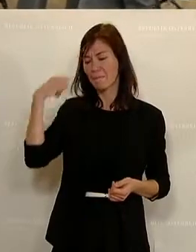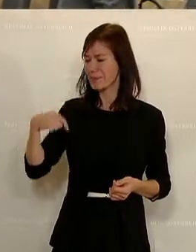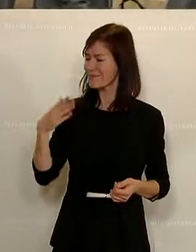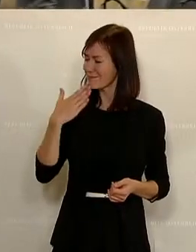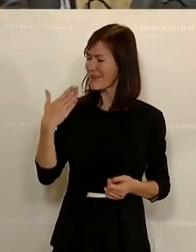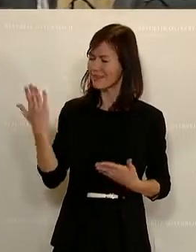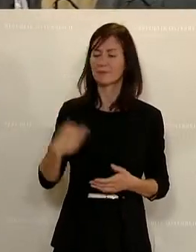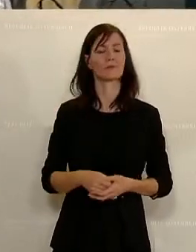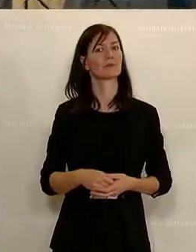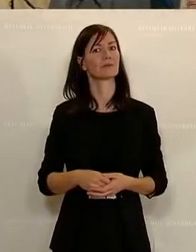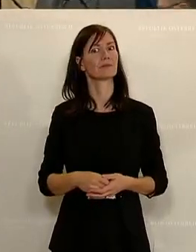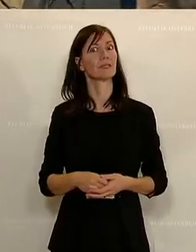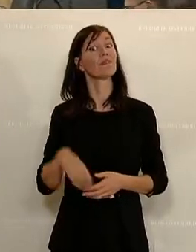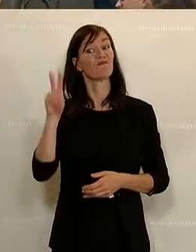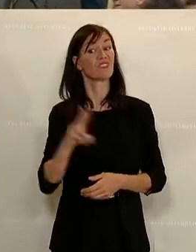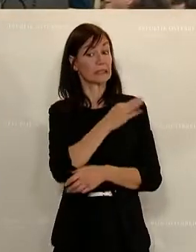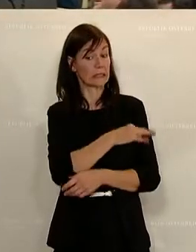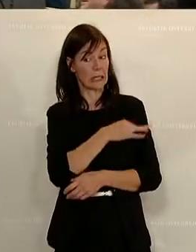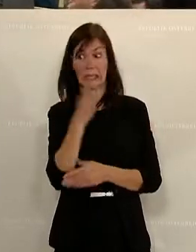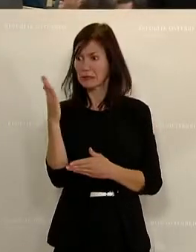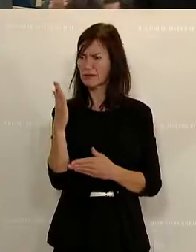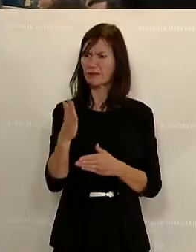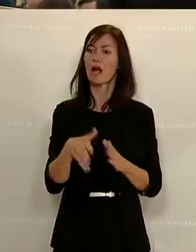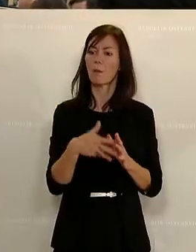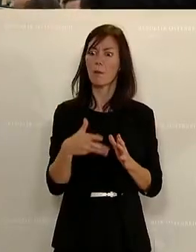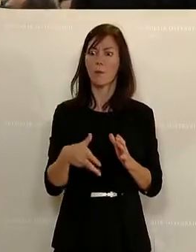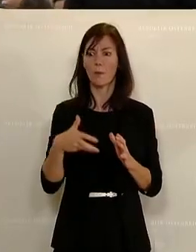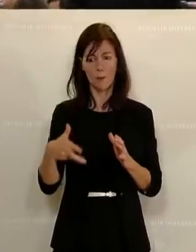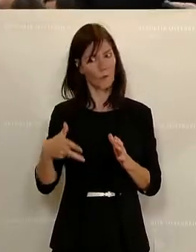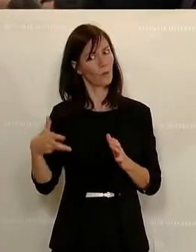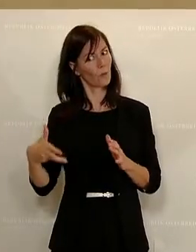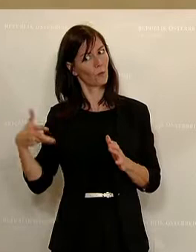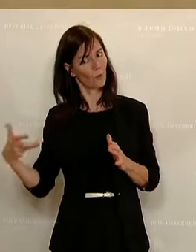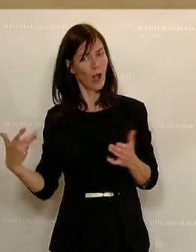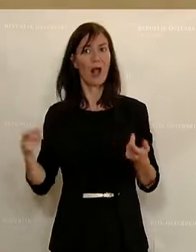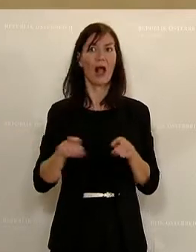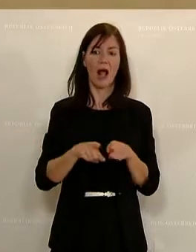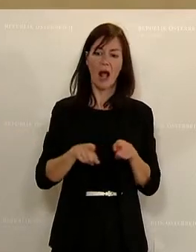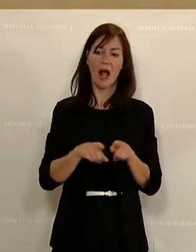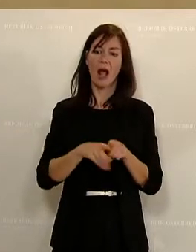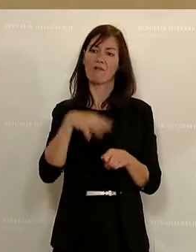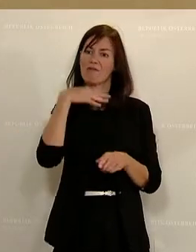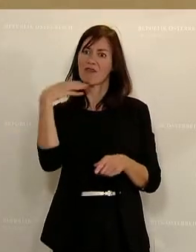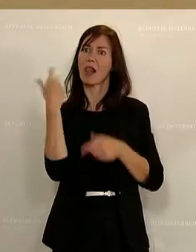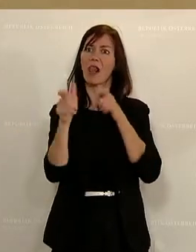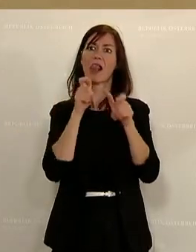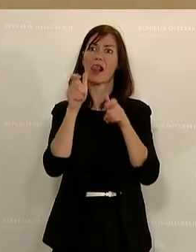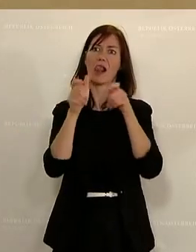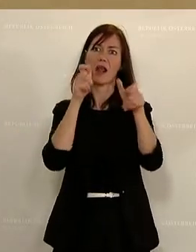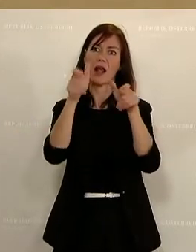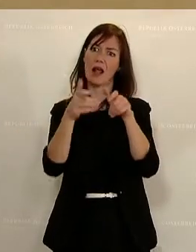jetzt sehr lange ausgeholt und sich dabei auch wortreich unter anderem an der Opposition abgearbeitet.